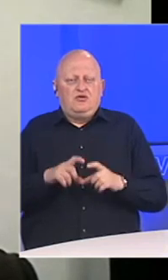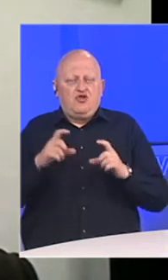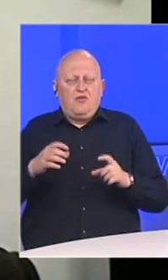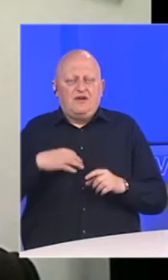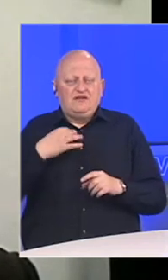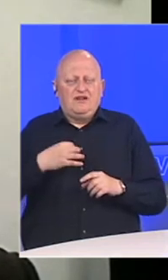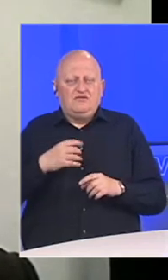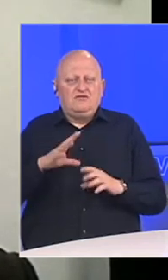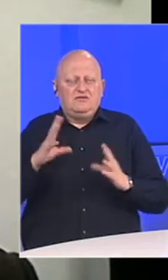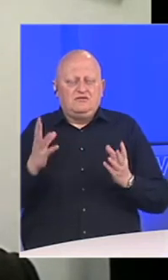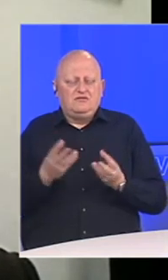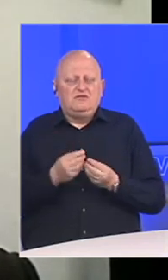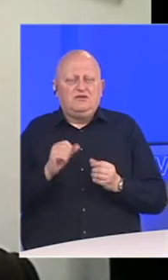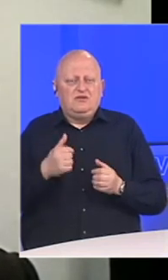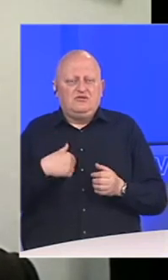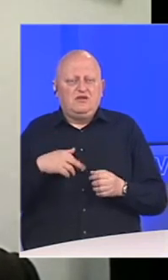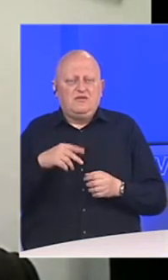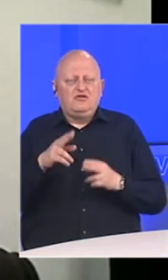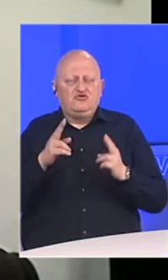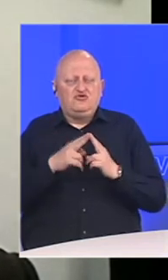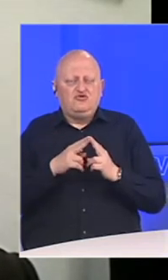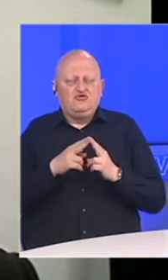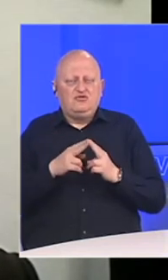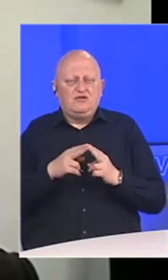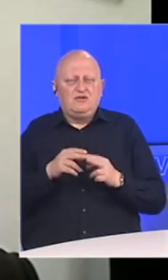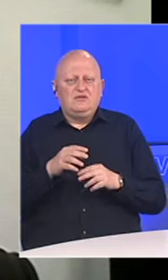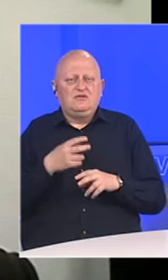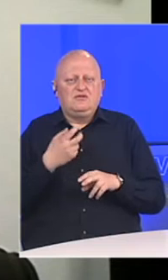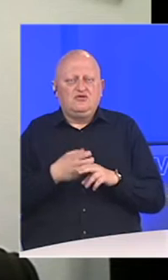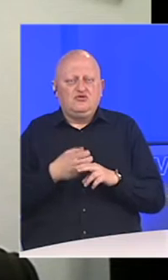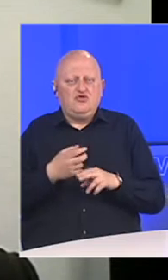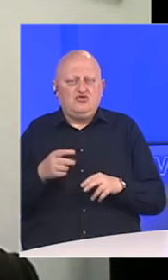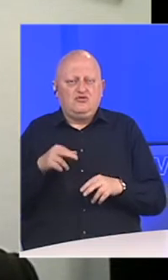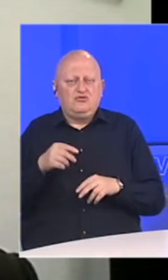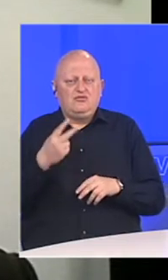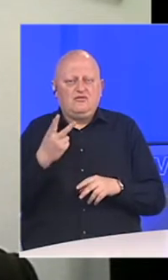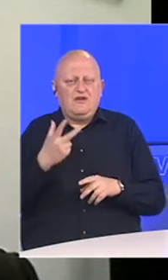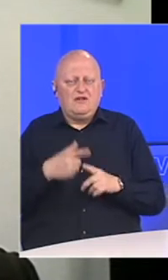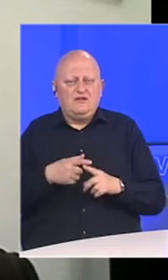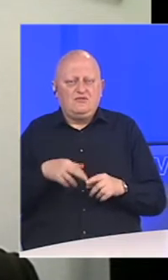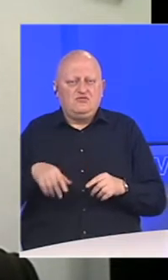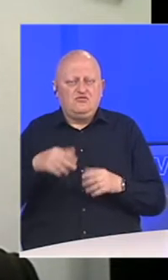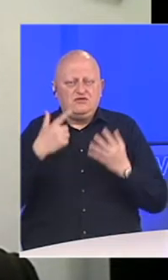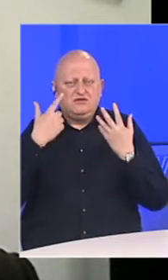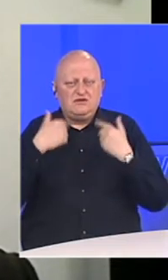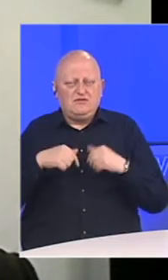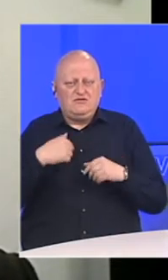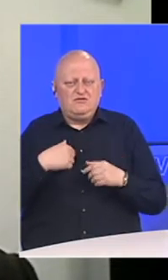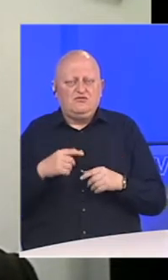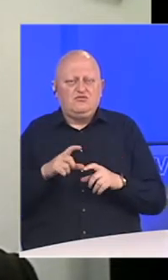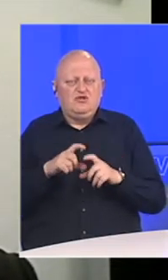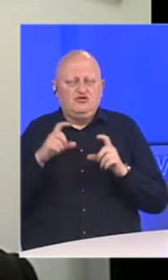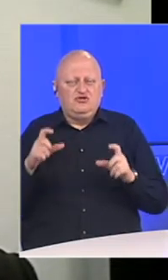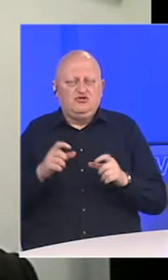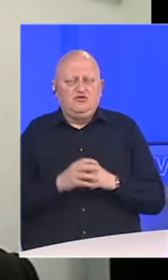zdravlja i zaista su nam izašli u susre, tako da je pedijatar ordinirao dva ili tri puta sedmično u našem